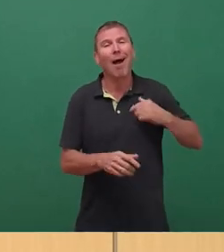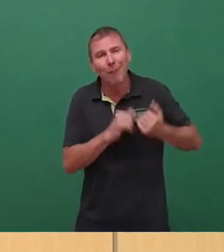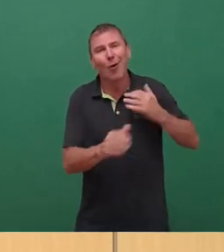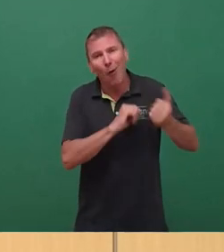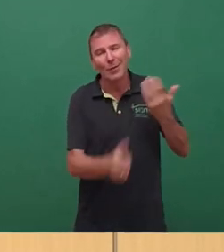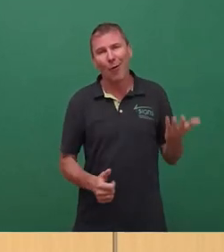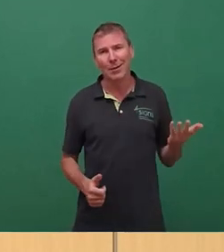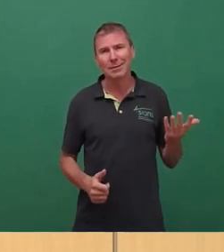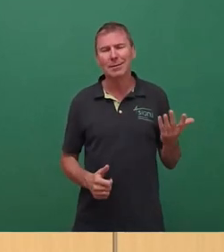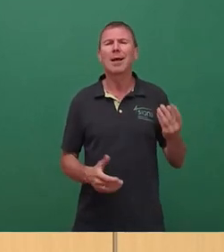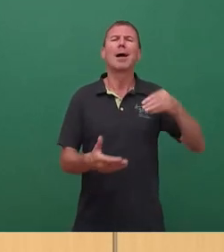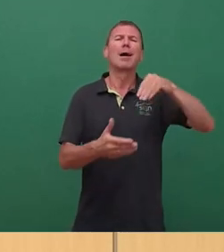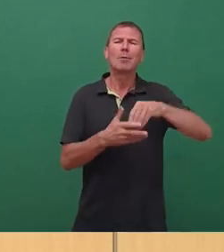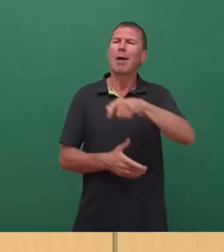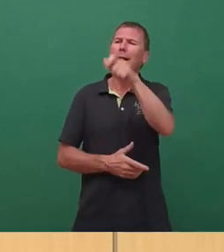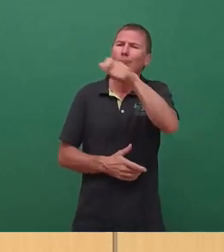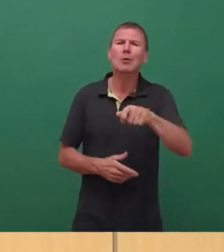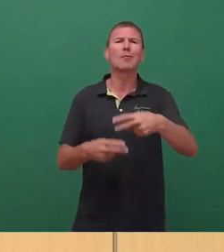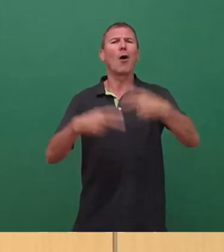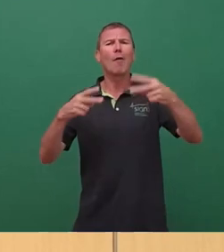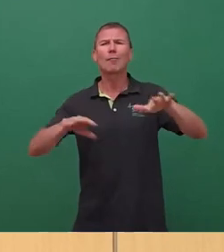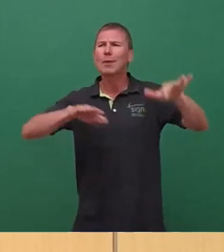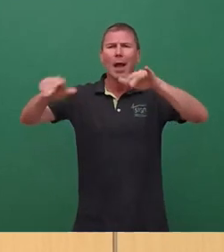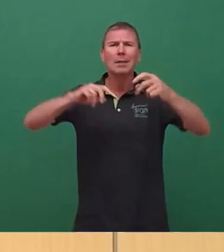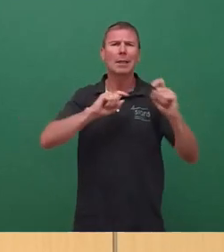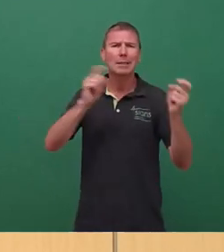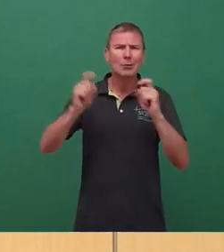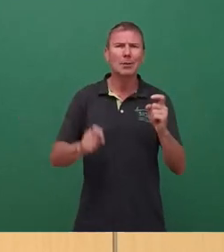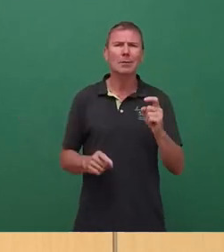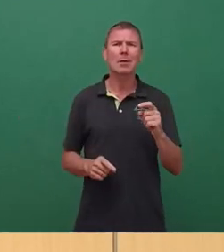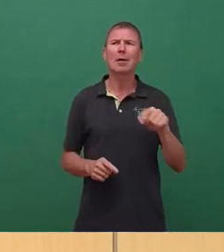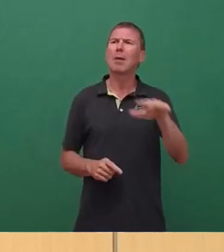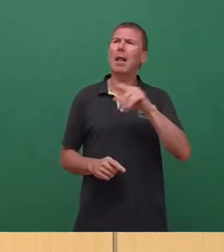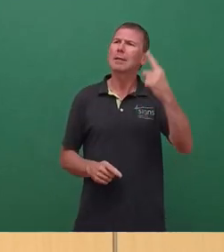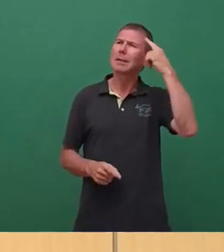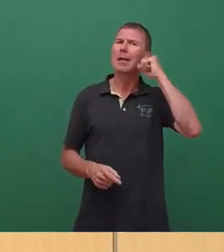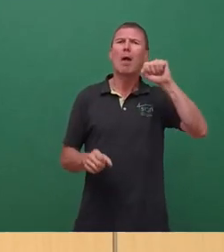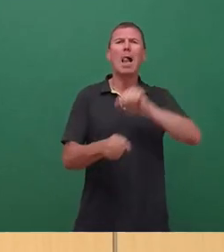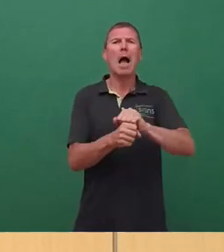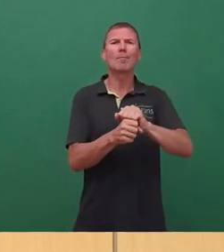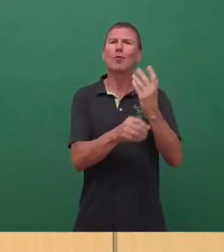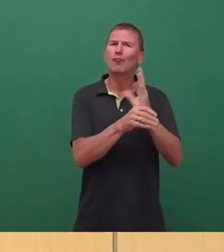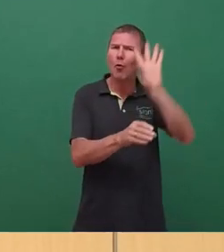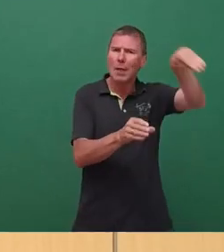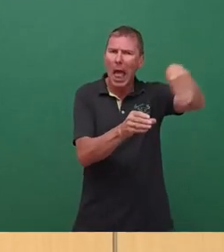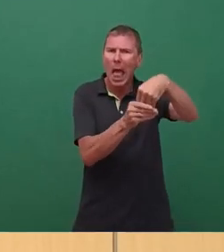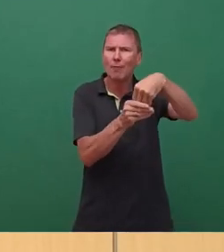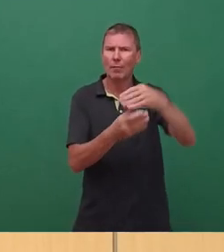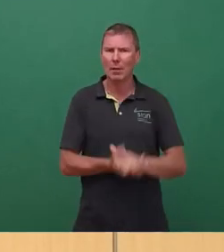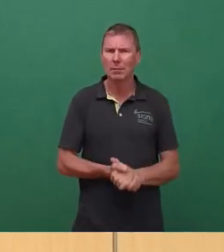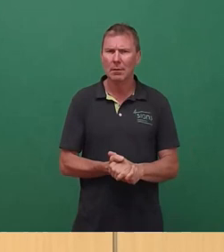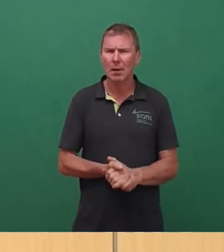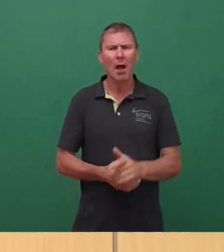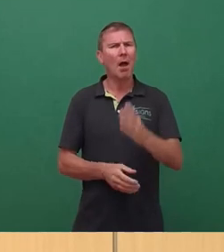umfassender Beteiligung von Bürgerschaft und Öffentlichkeit durchgeführt wurde und bei dem das Landesdenkmalamt involviert war. Warum man sich